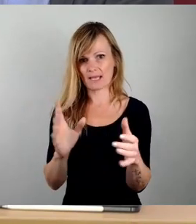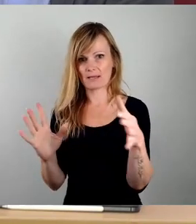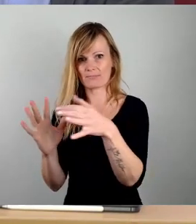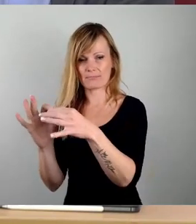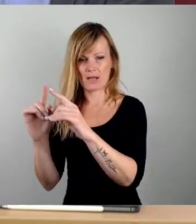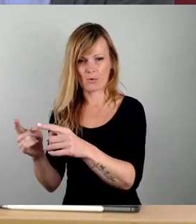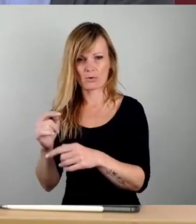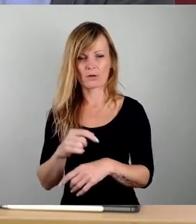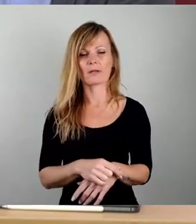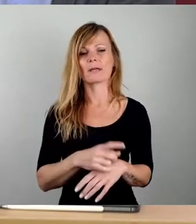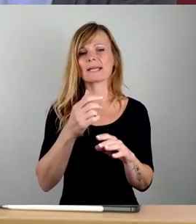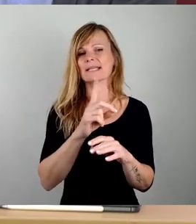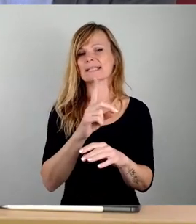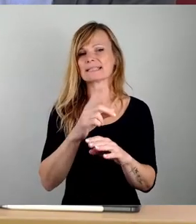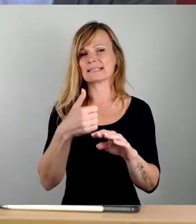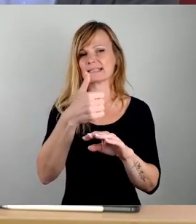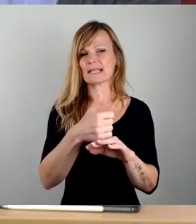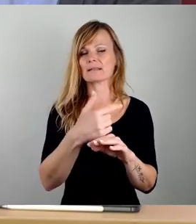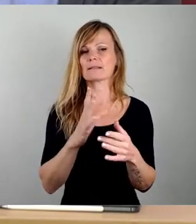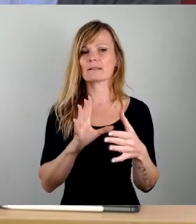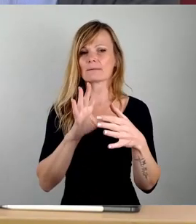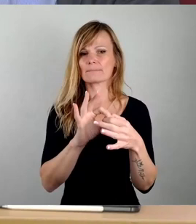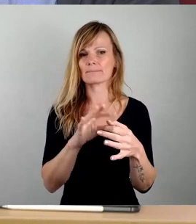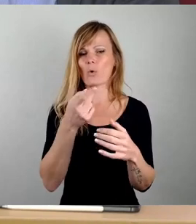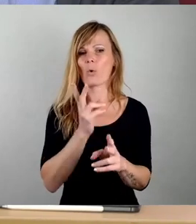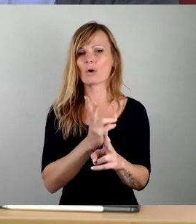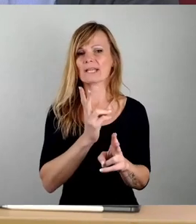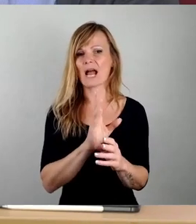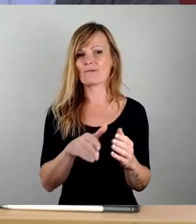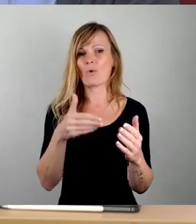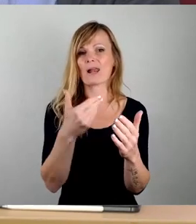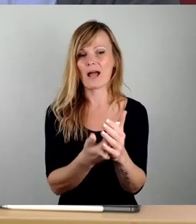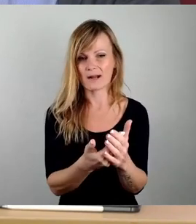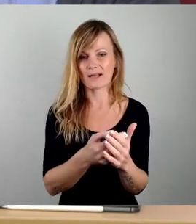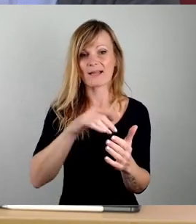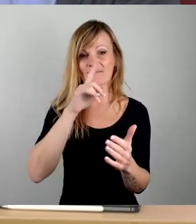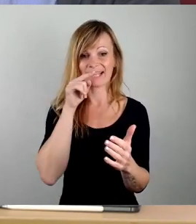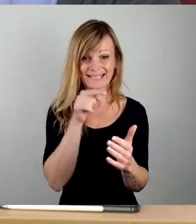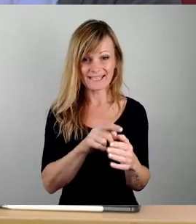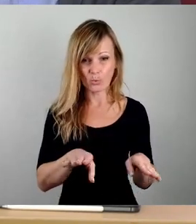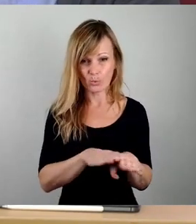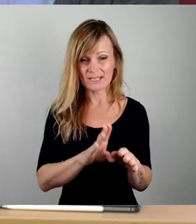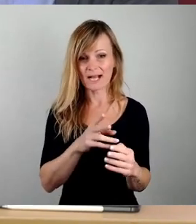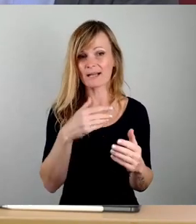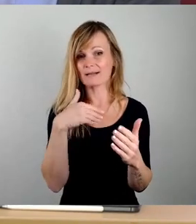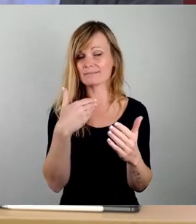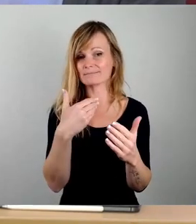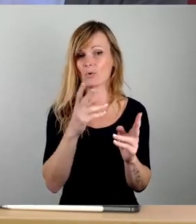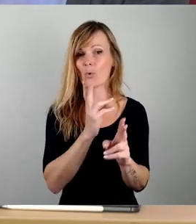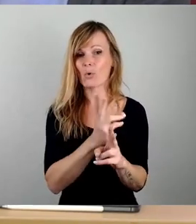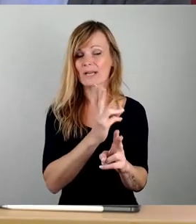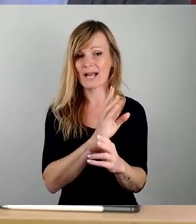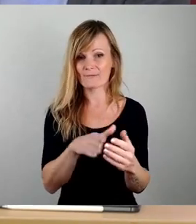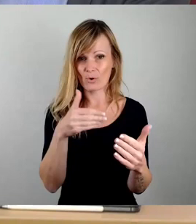auf die Originalvorlage. Den würde ich, je nachdem wie Geschäftsordnung das immer ausgeht, dann zur Abstimmung